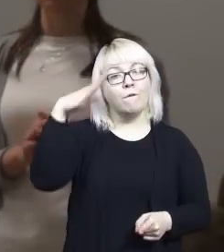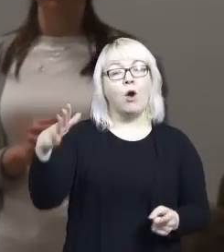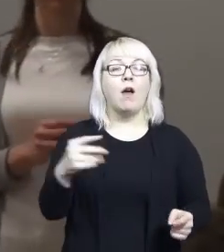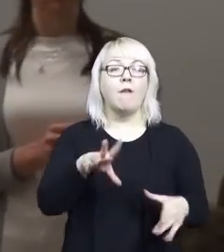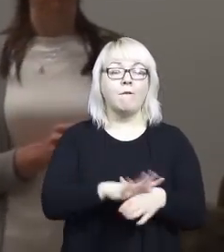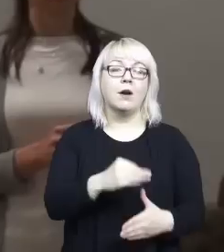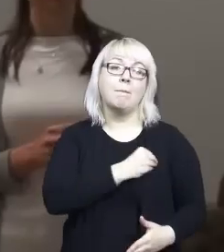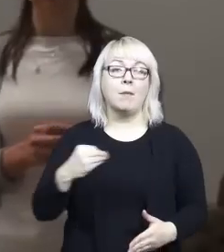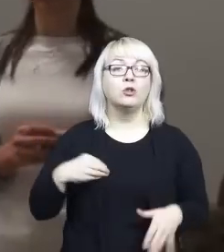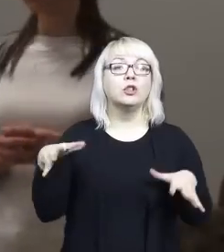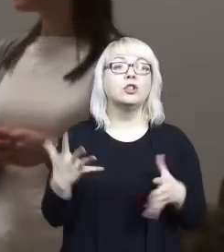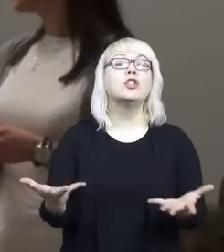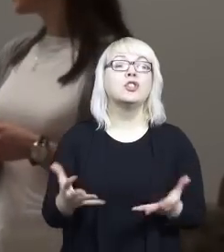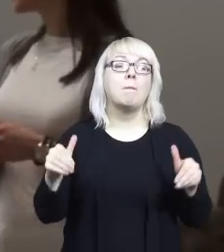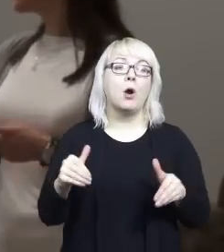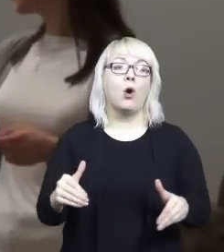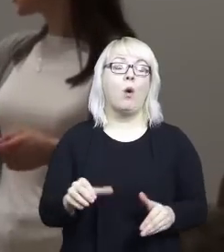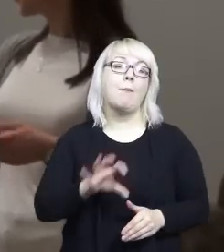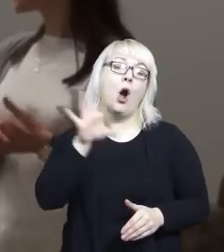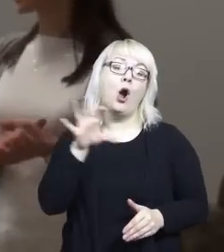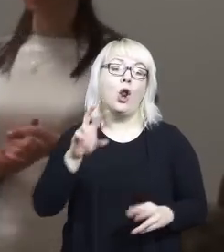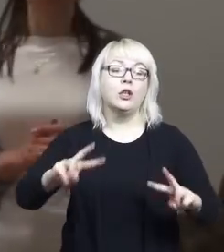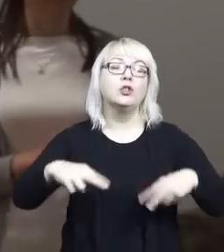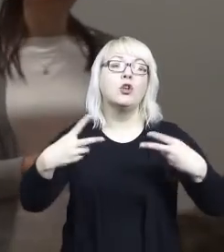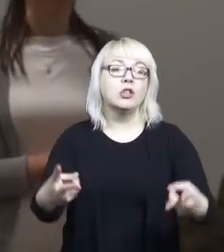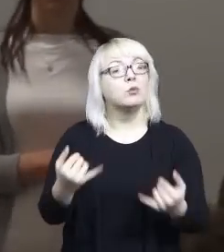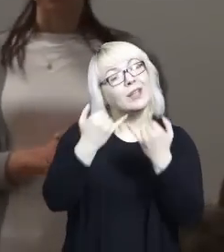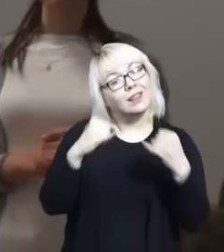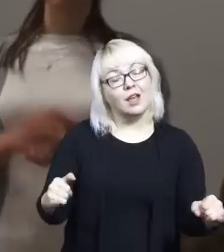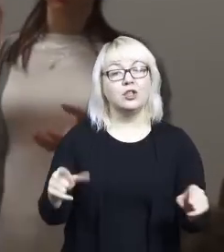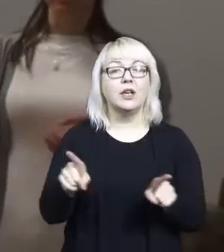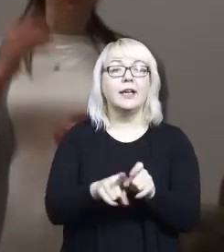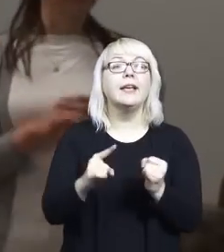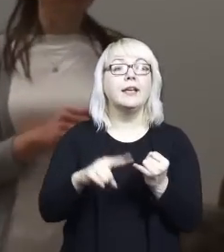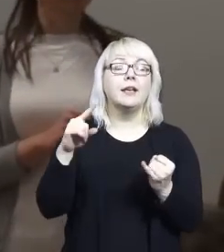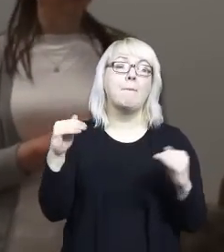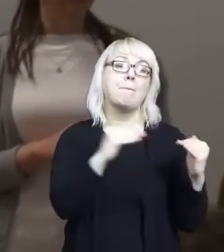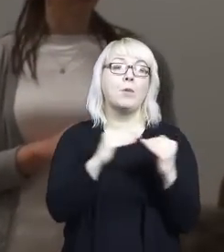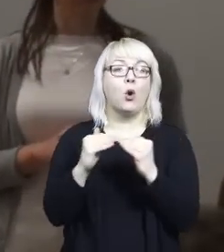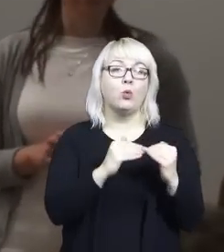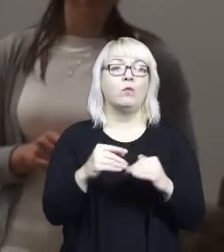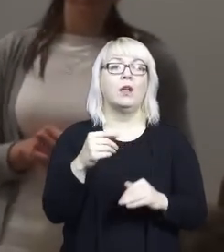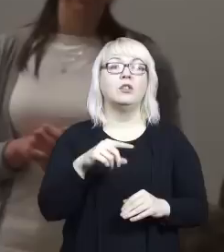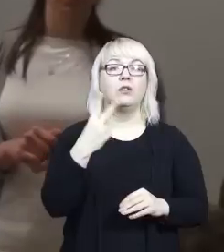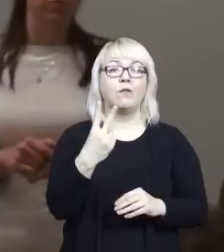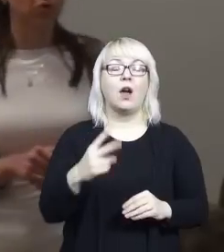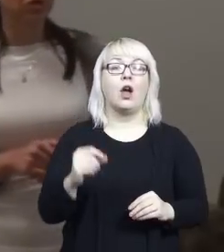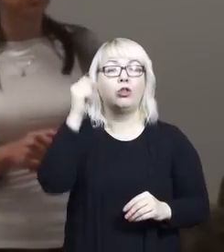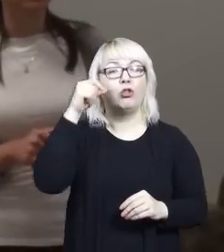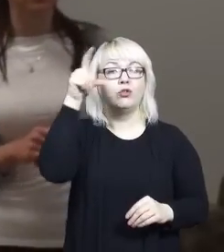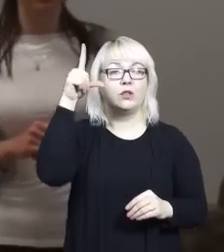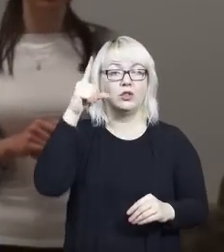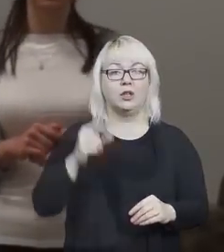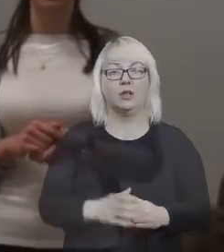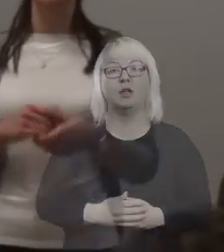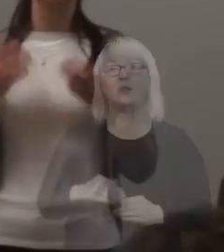z tych miejsc było właśnie Tbilisi, było między innymi spotkanie z Sofio, ale kolejnym była właśnie Stalowa Wola w Polsce, gdzie mogłam oglądać